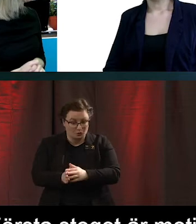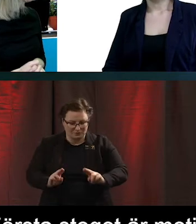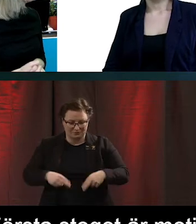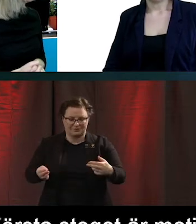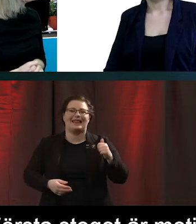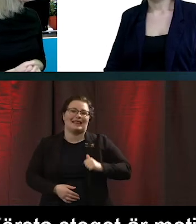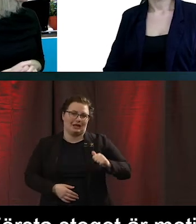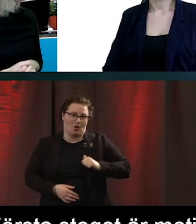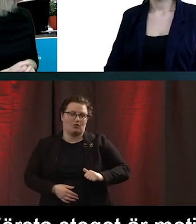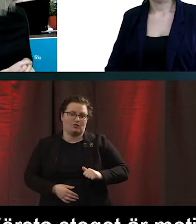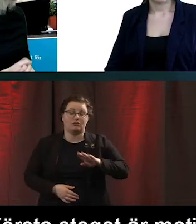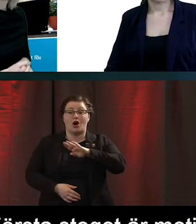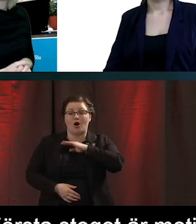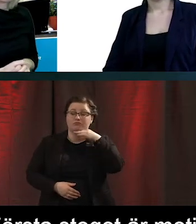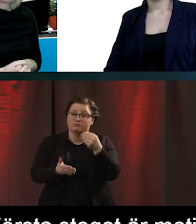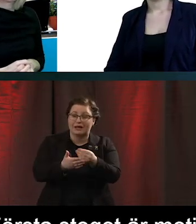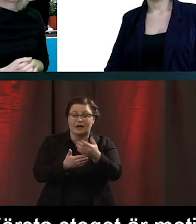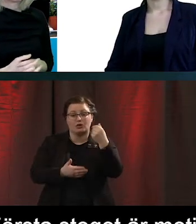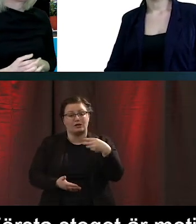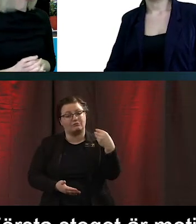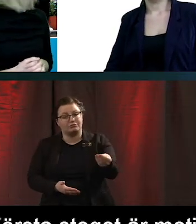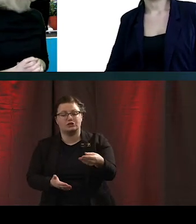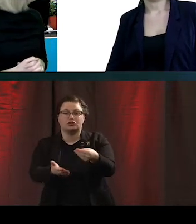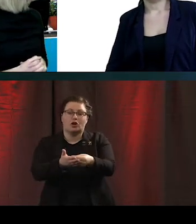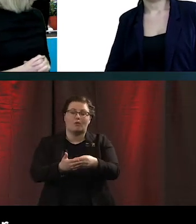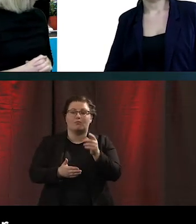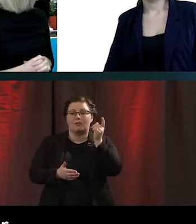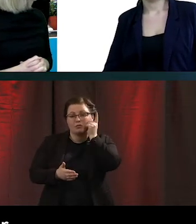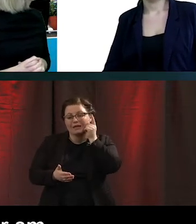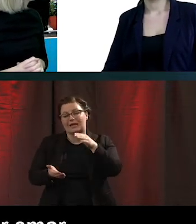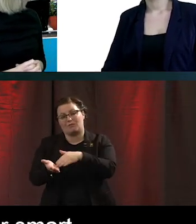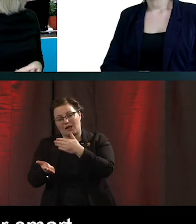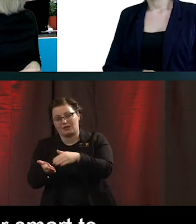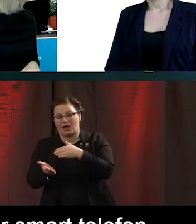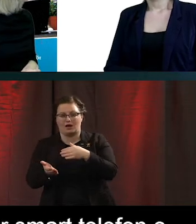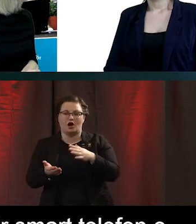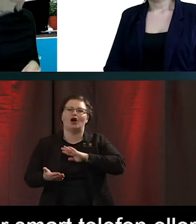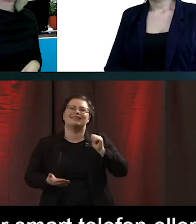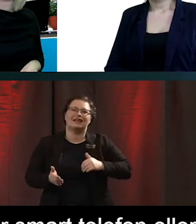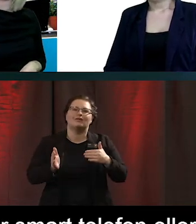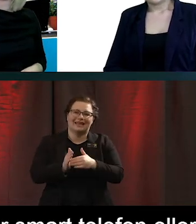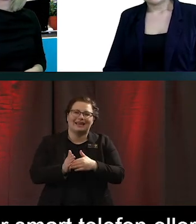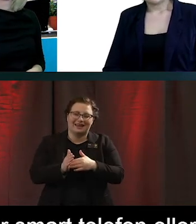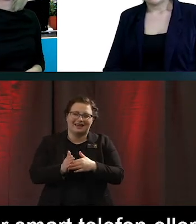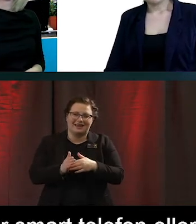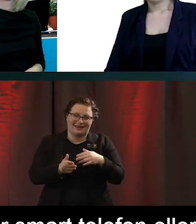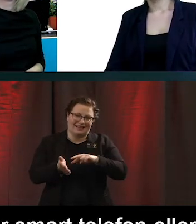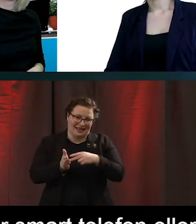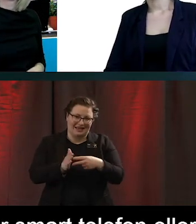råd att köpa en smarttelefon eller surfplatta. Man måste ha tillgång till tekniken. Nästa steg är färdigheter. Och man